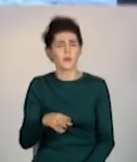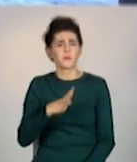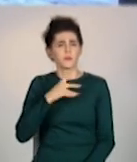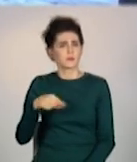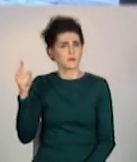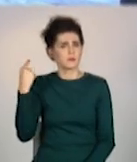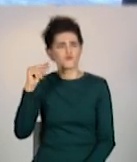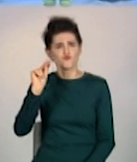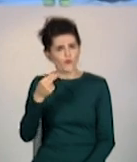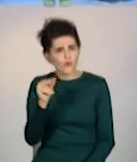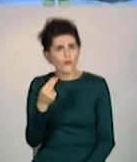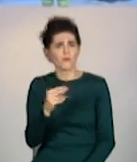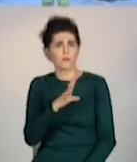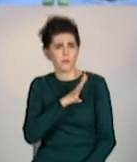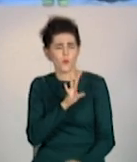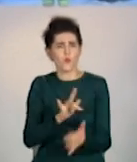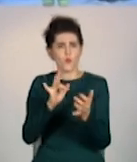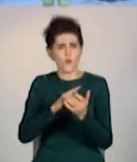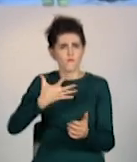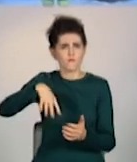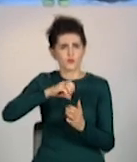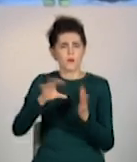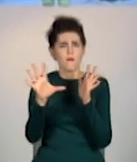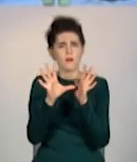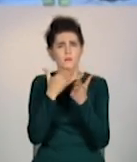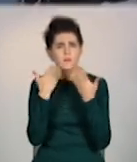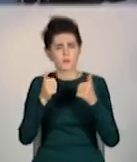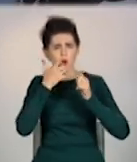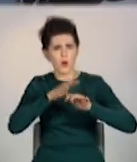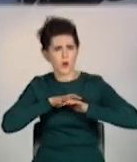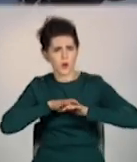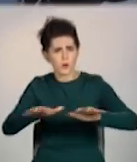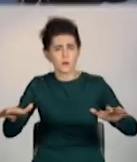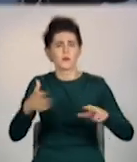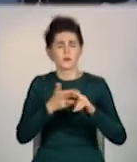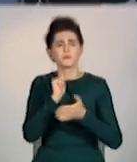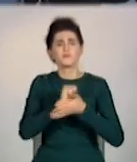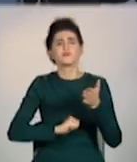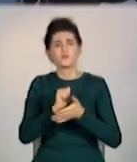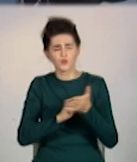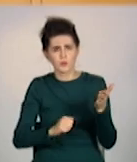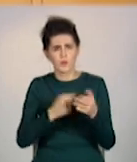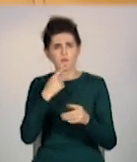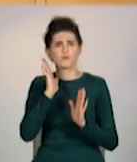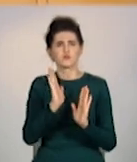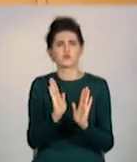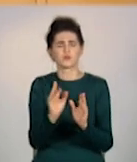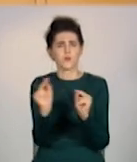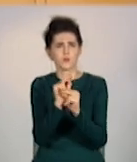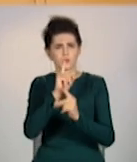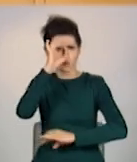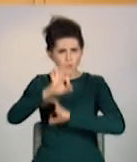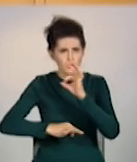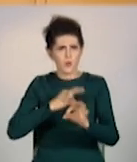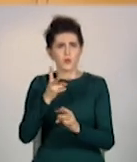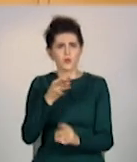четверга частина міста залишилася без опалення через порив на теплоцентралі. Усе планували полагодити за добу та воду з труб не